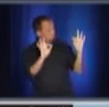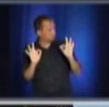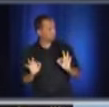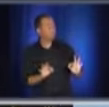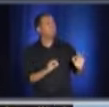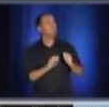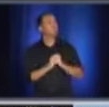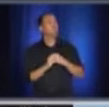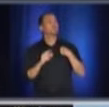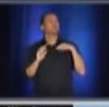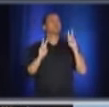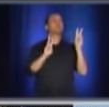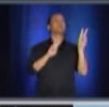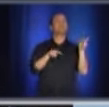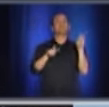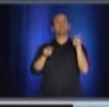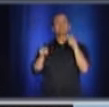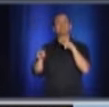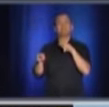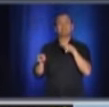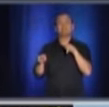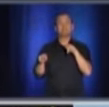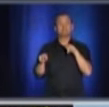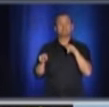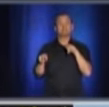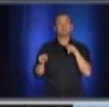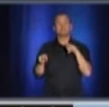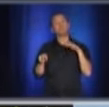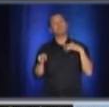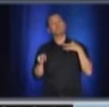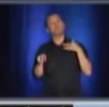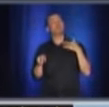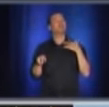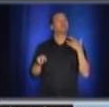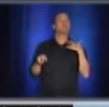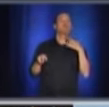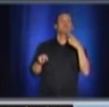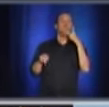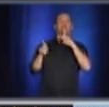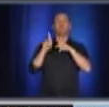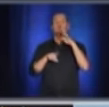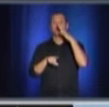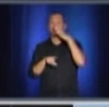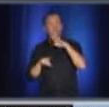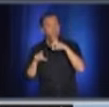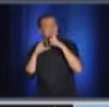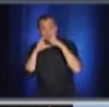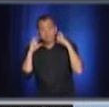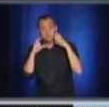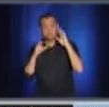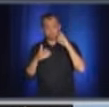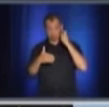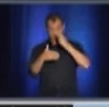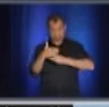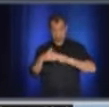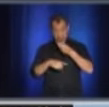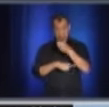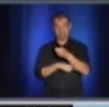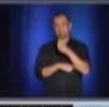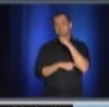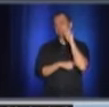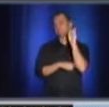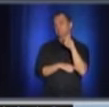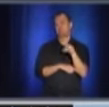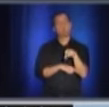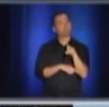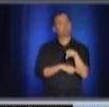avons suivi de près la situation et nous ne croyons pas nécessaire d'émettre des amendes à